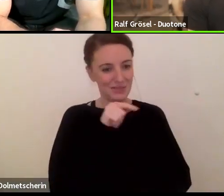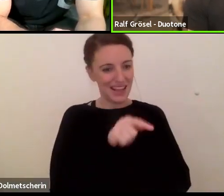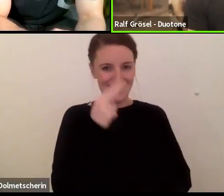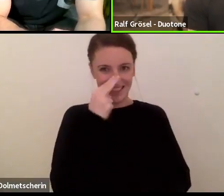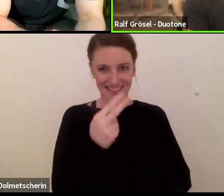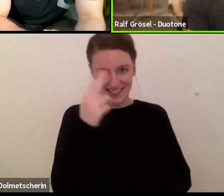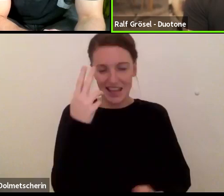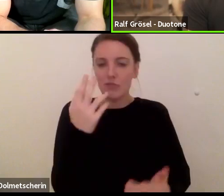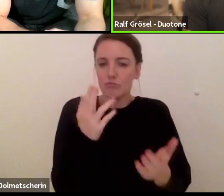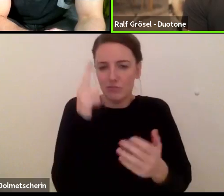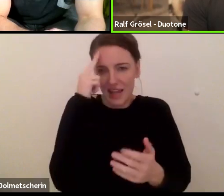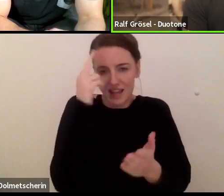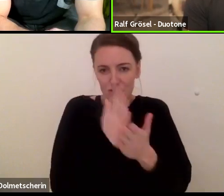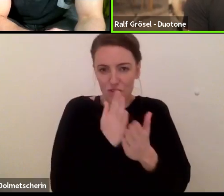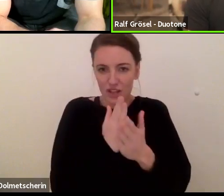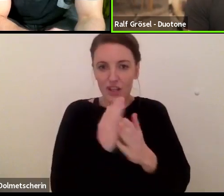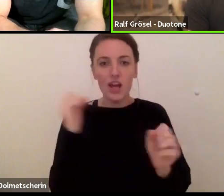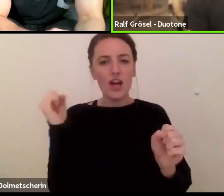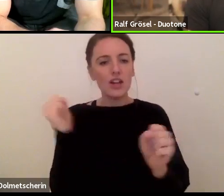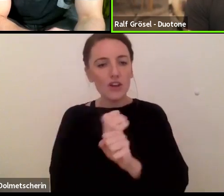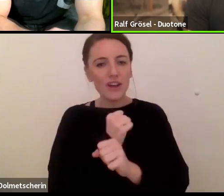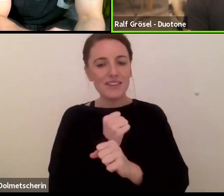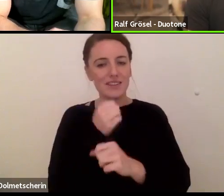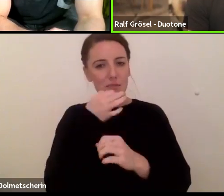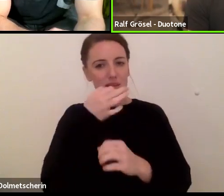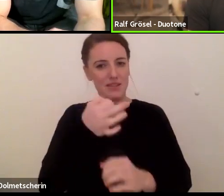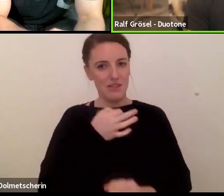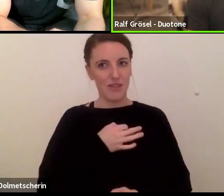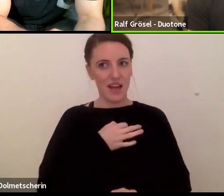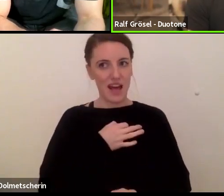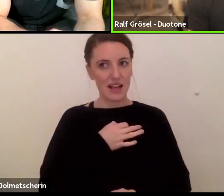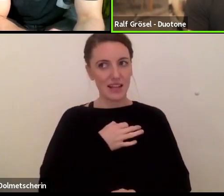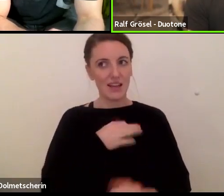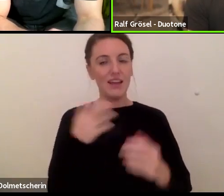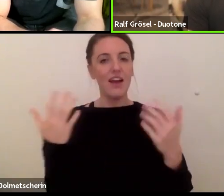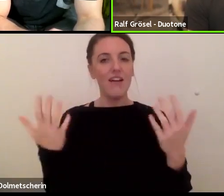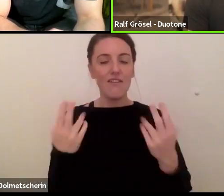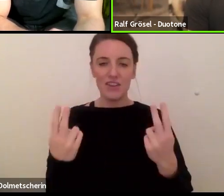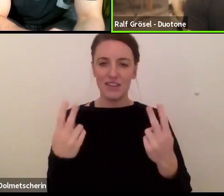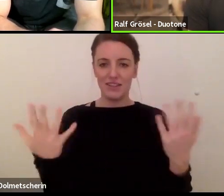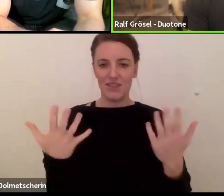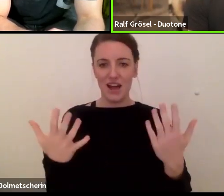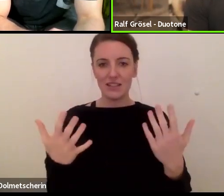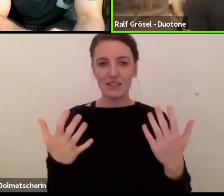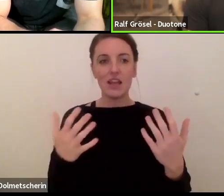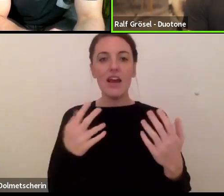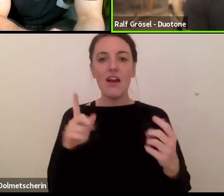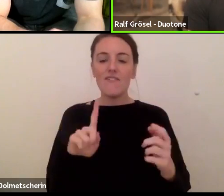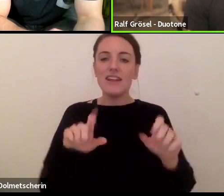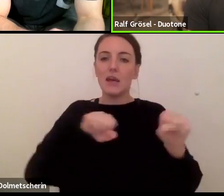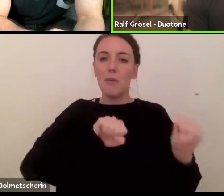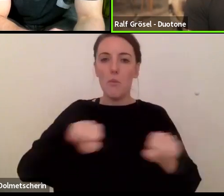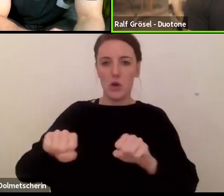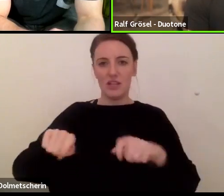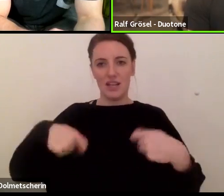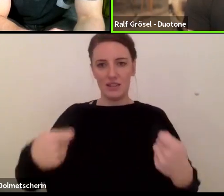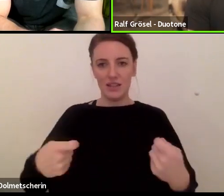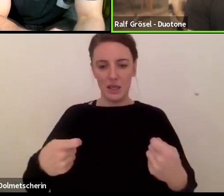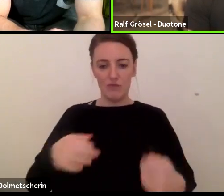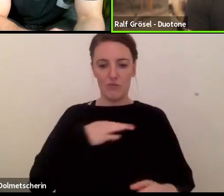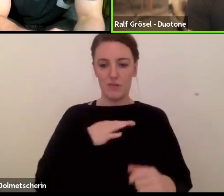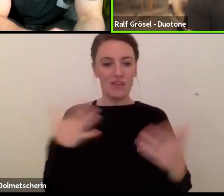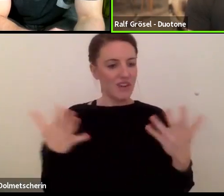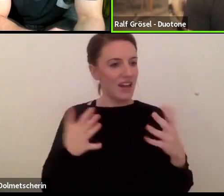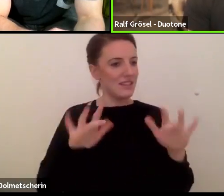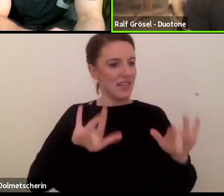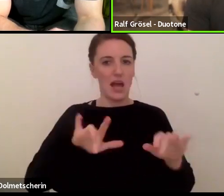Frage, welche Möglichkeiten hast du zur Verfügung? Und ich würde mal sagen, aktuell würde ich sagen, sind